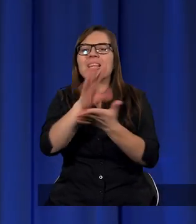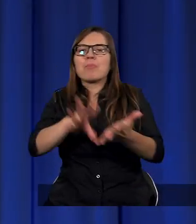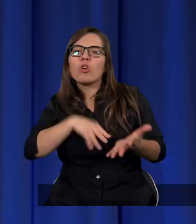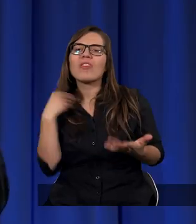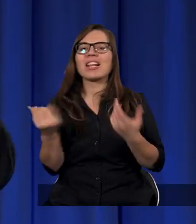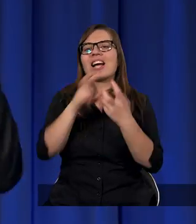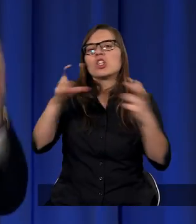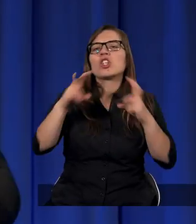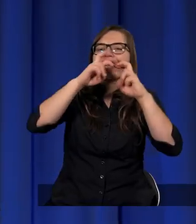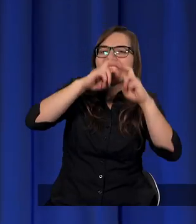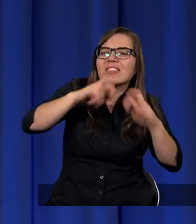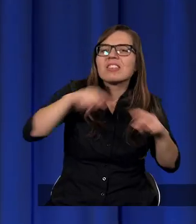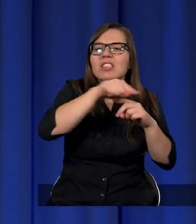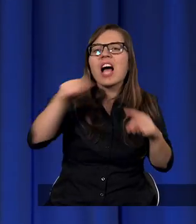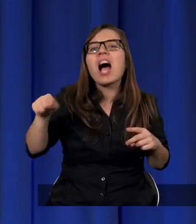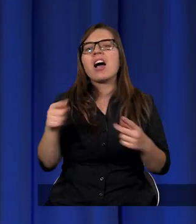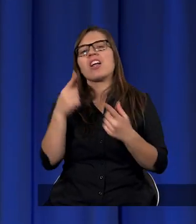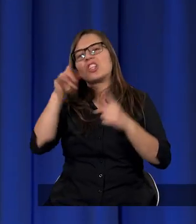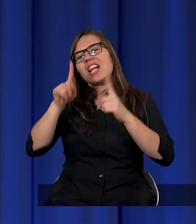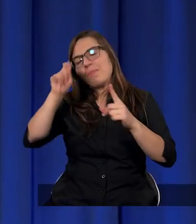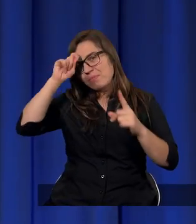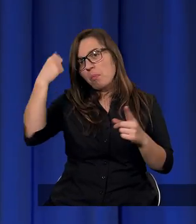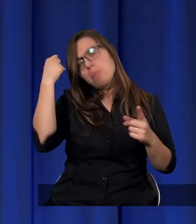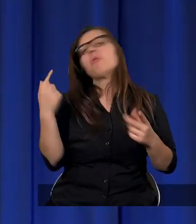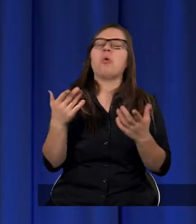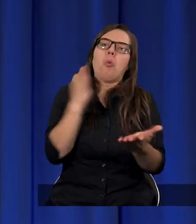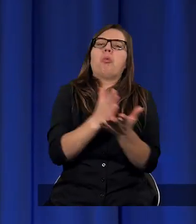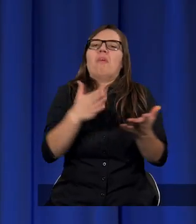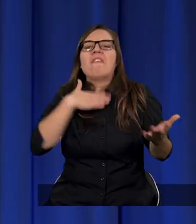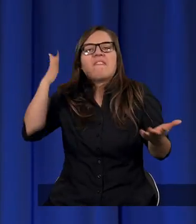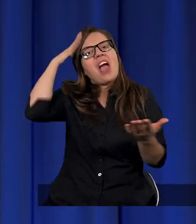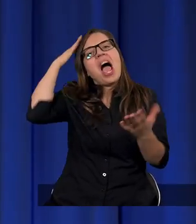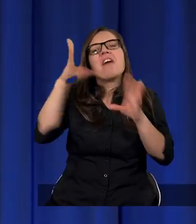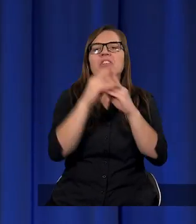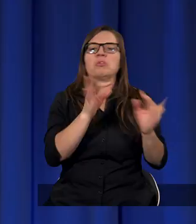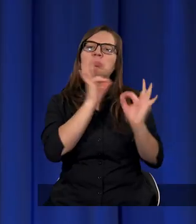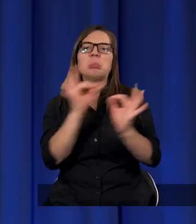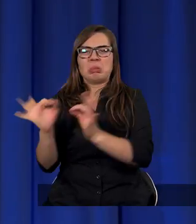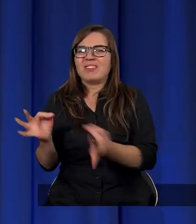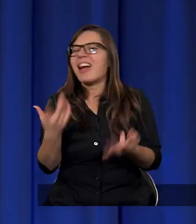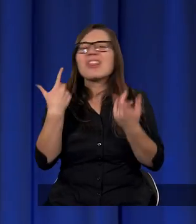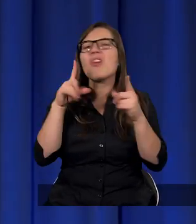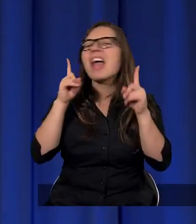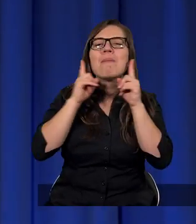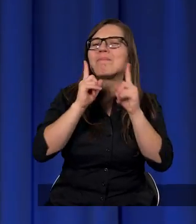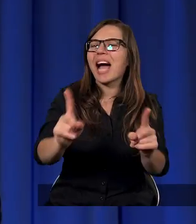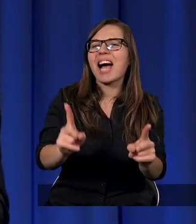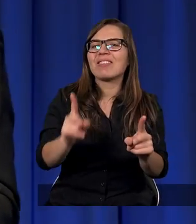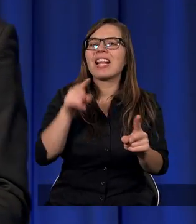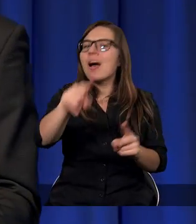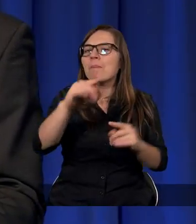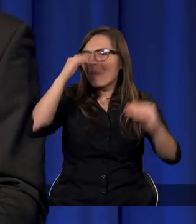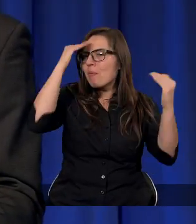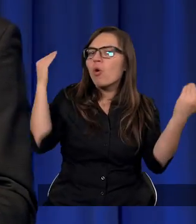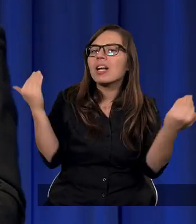Pisma Świętego, jakkolwiek to sobie nie nazwę, mam dobrze poukładane. Nasze poznanie zawsze jest